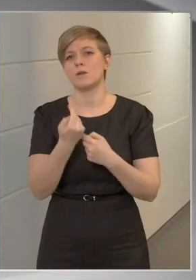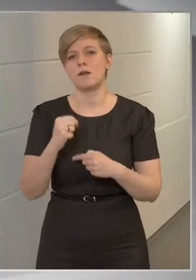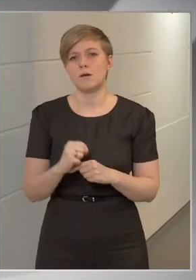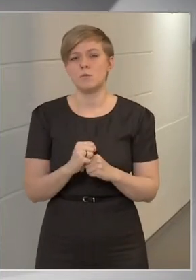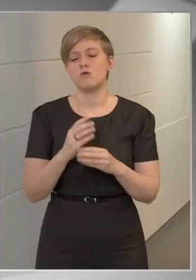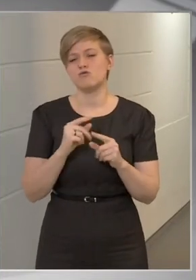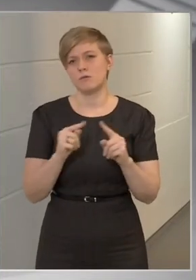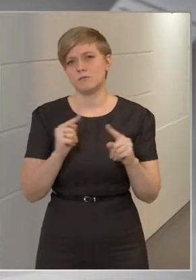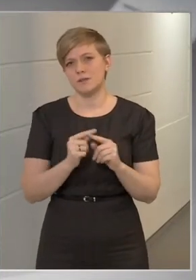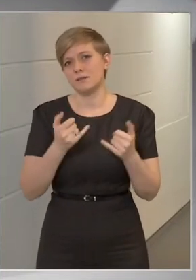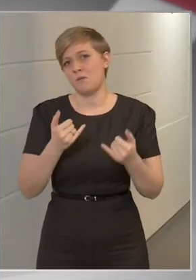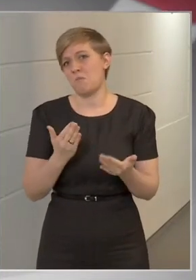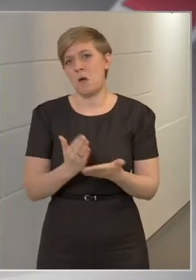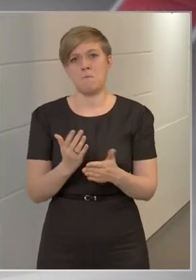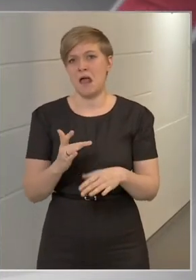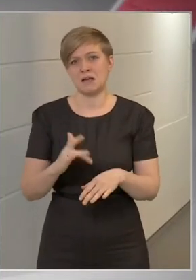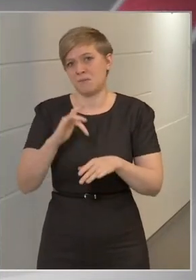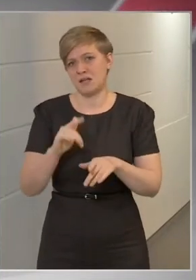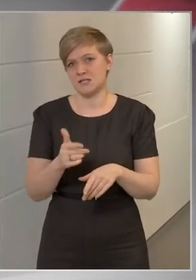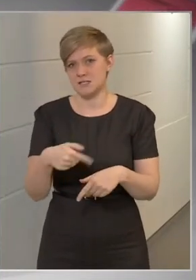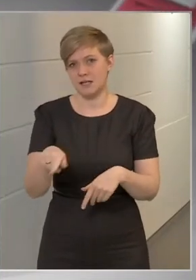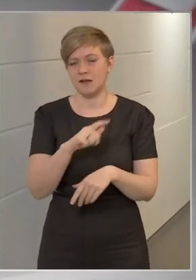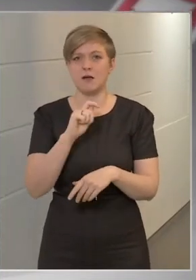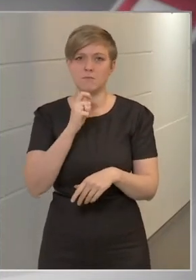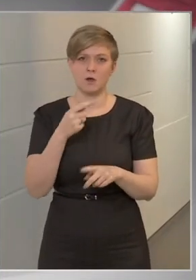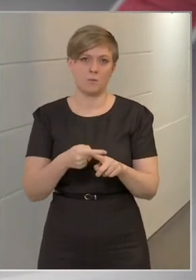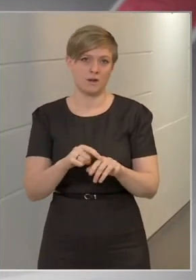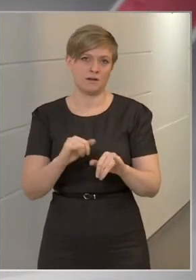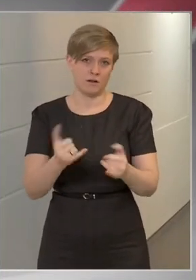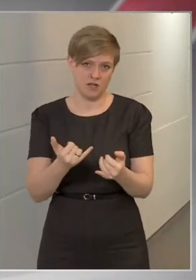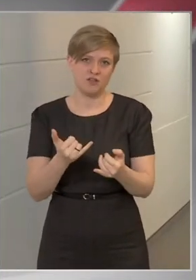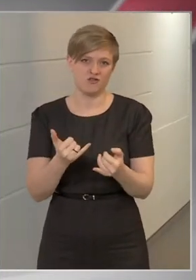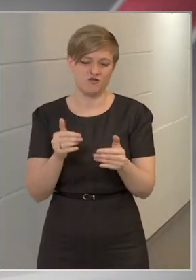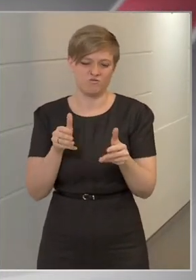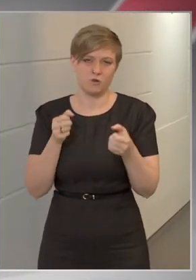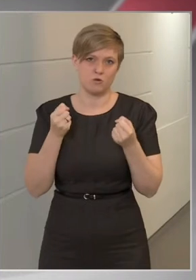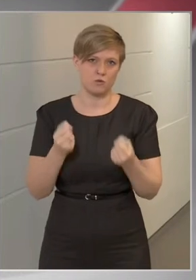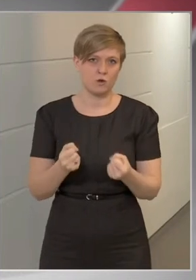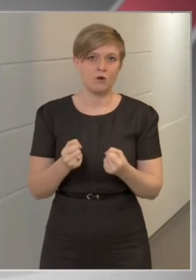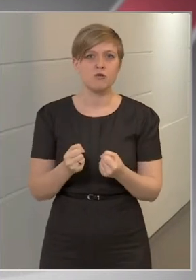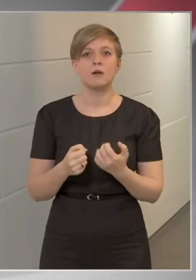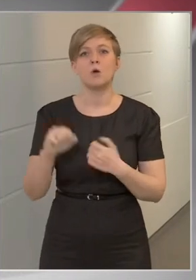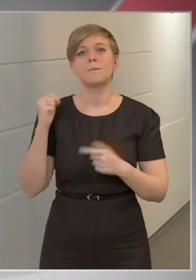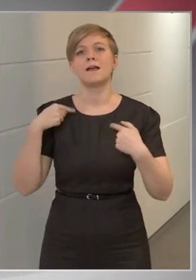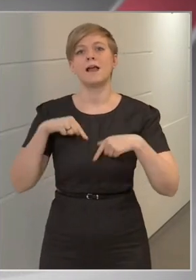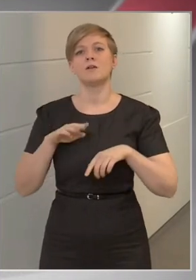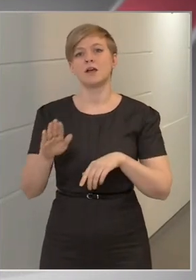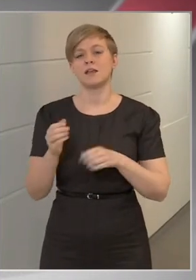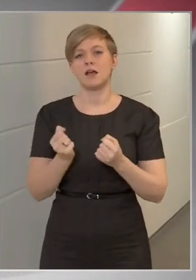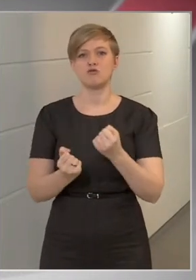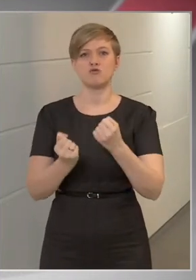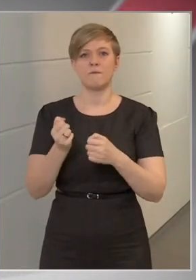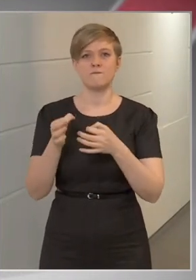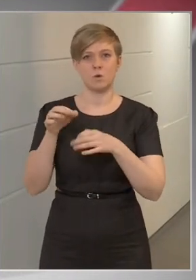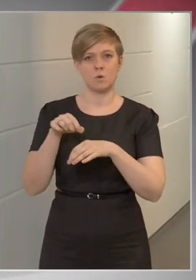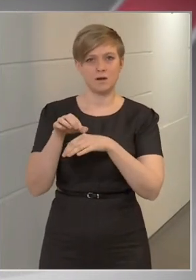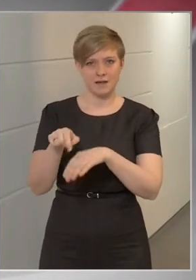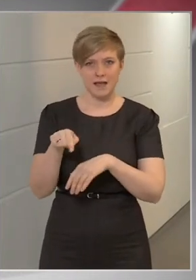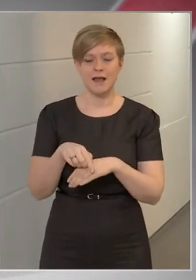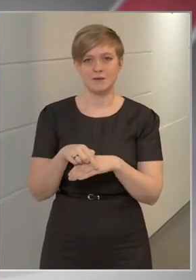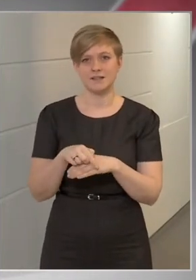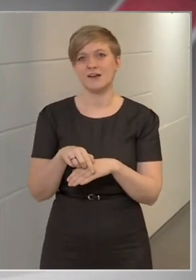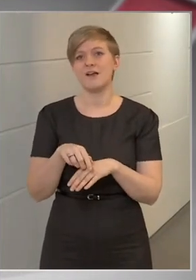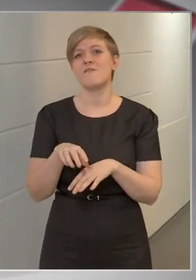sok mindenre ma már immunissá vált magyar politikában is, hogy a jobbik elnökének a sofőrje a jobbik egyik